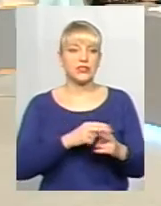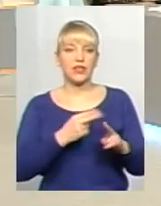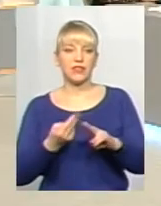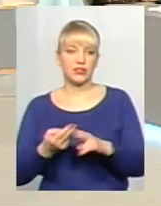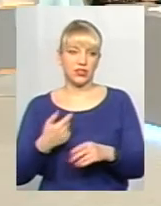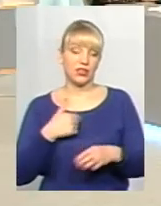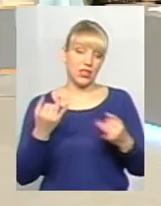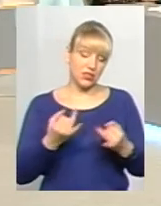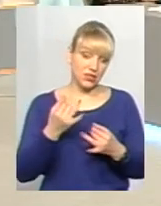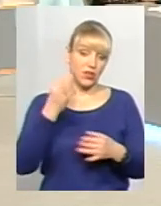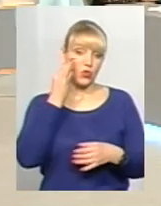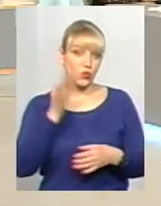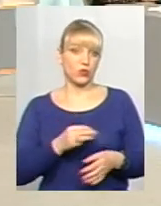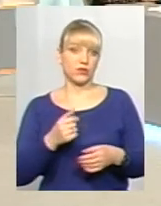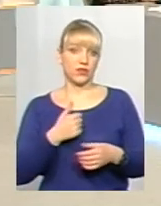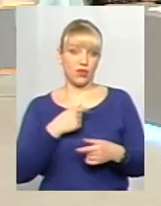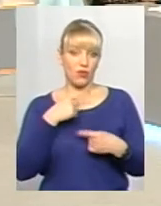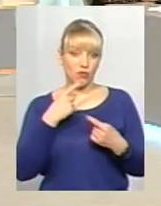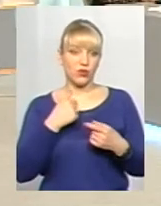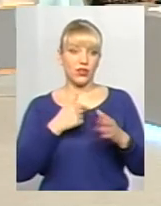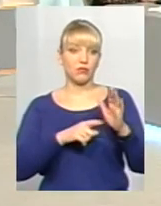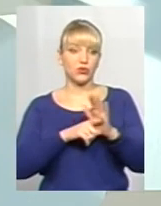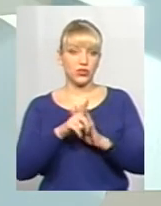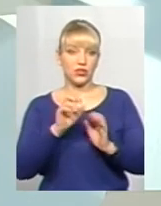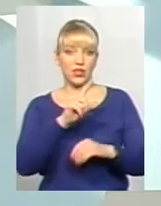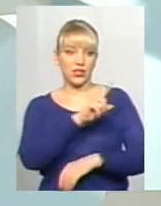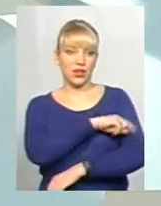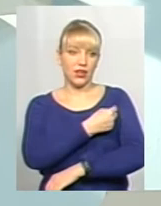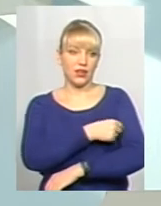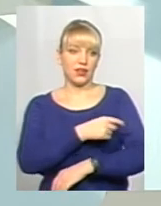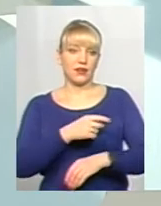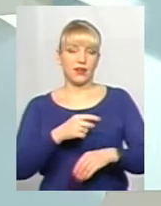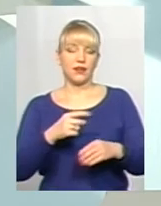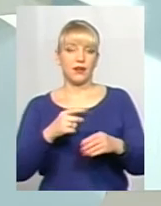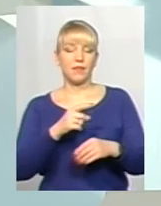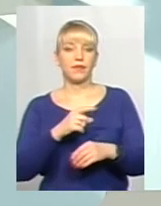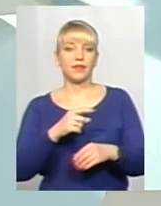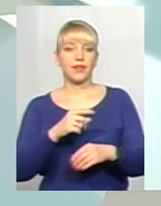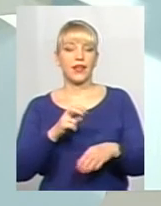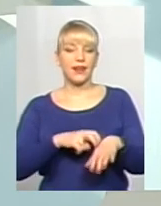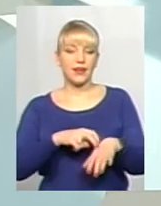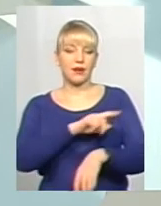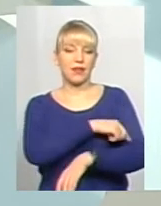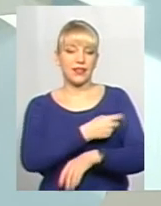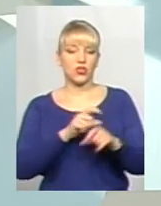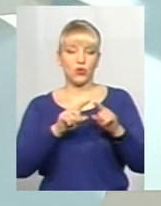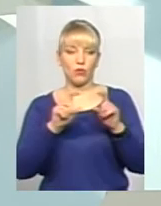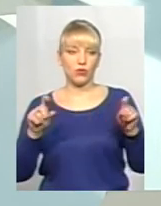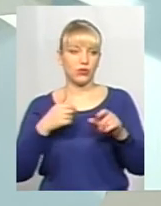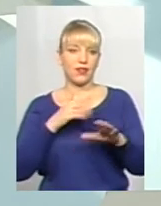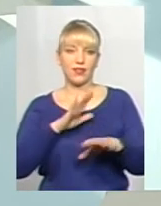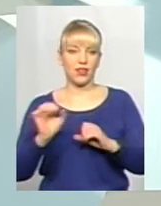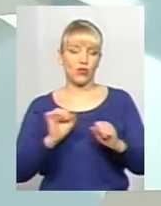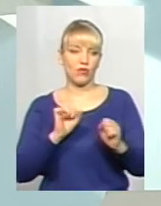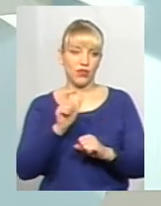Цікаве з досвіду, ну, я ж кажу, починала з самого лікар-медичного пункту, я тоді не керувала особовим складом,